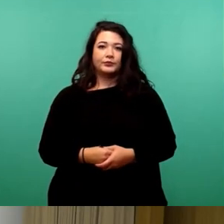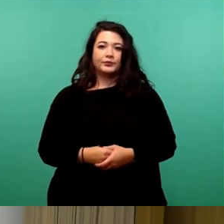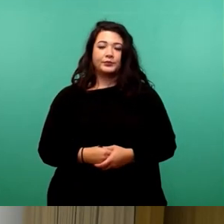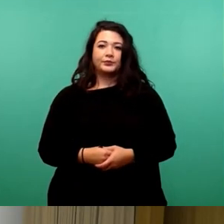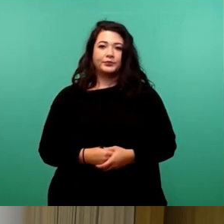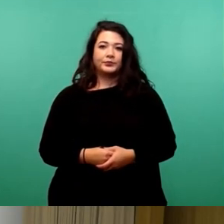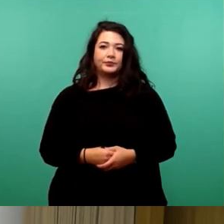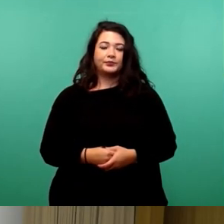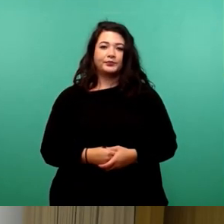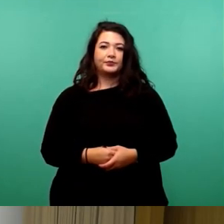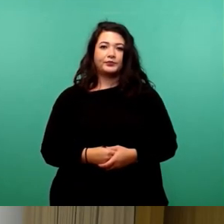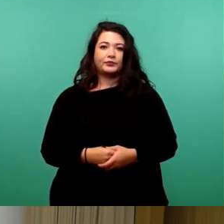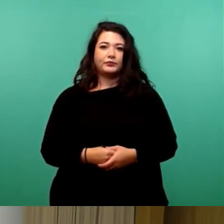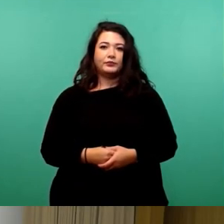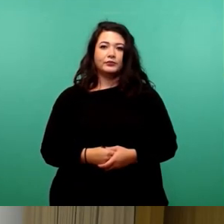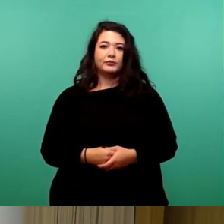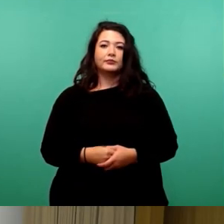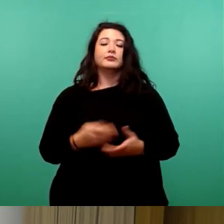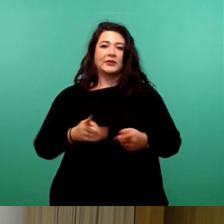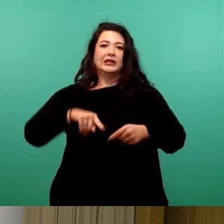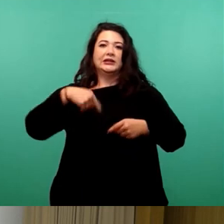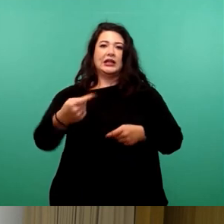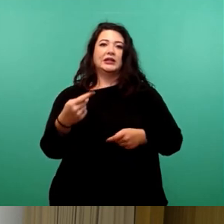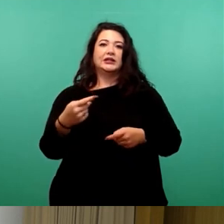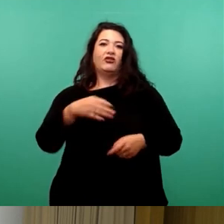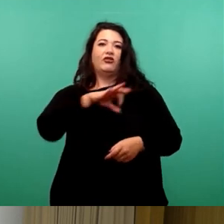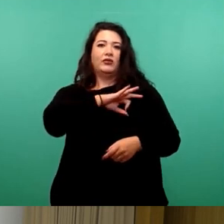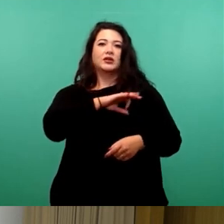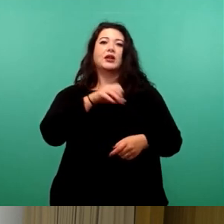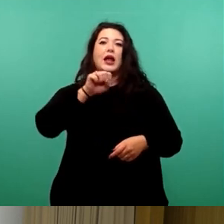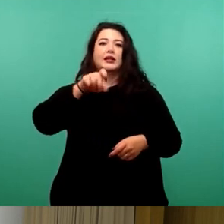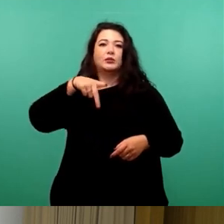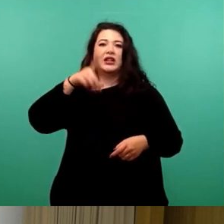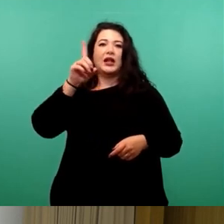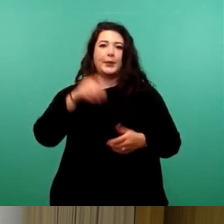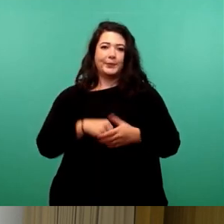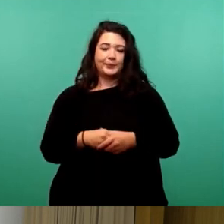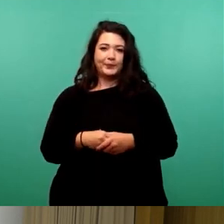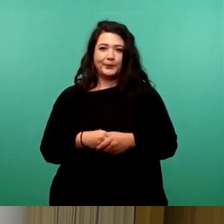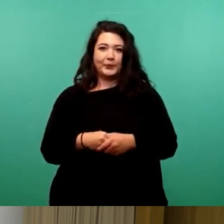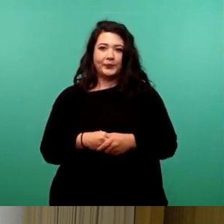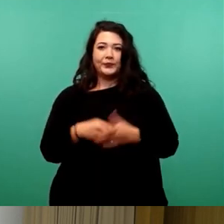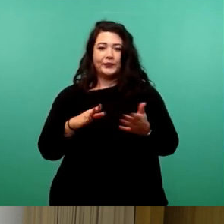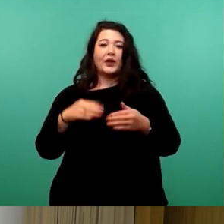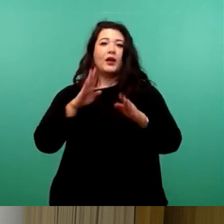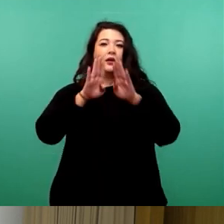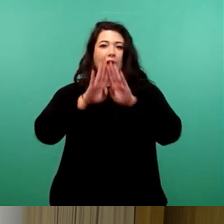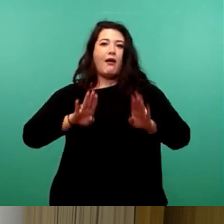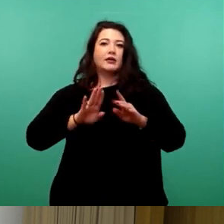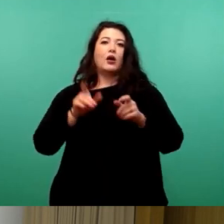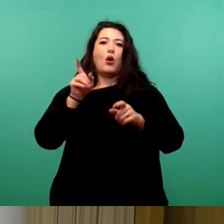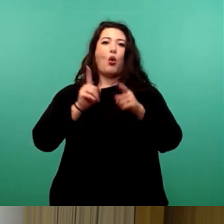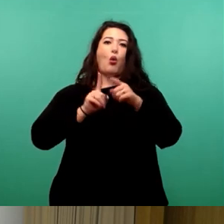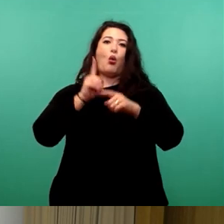So, wir setzen fort mit der nächsten Fraktion. Das ist die SPD, Herr Dries. Ja, sehr geehrter Herr Oberbürgermeister, der Freistaat